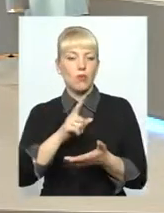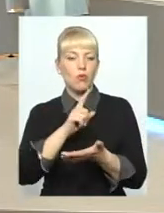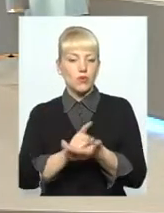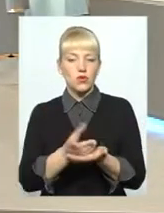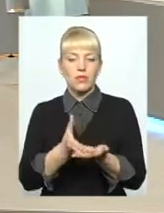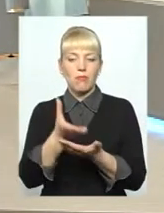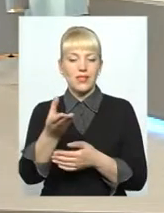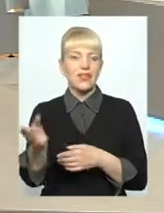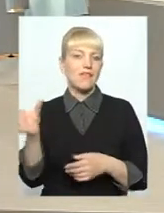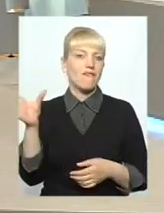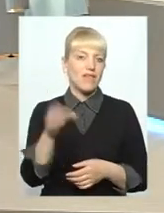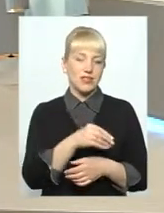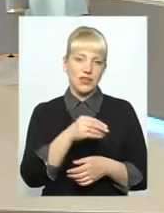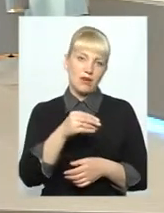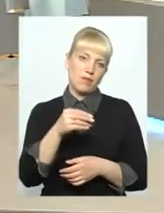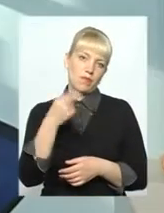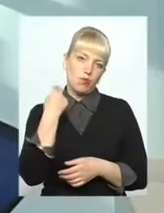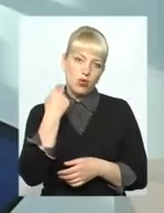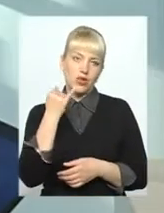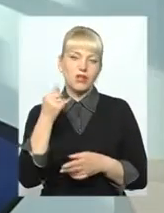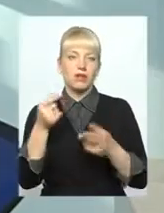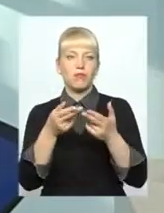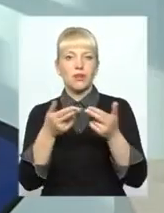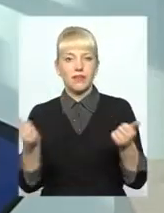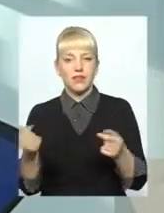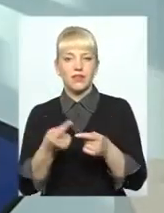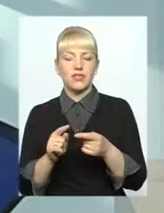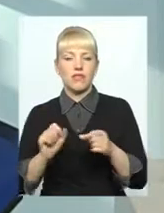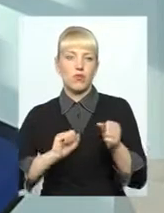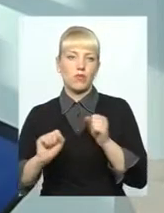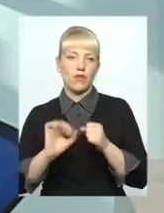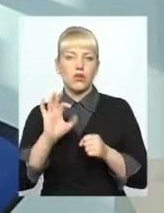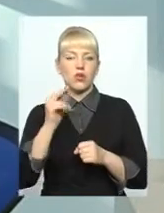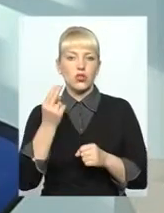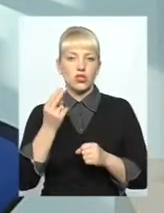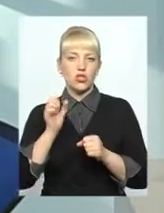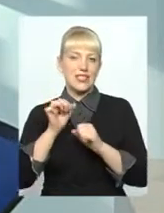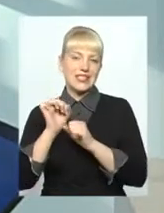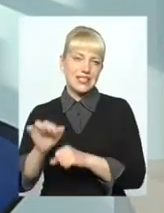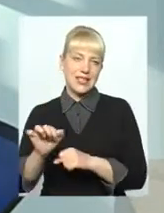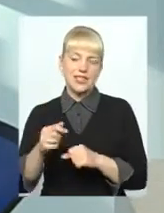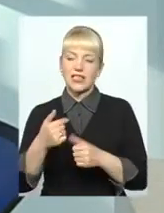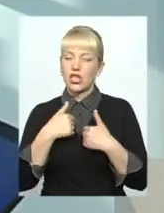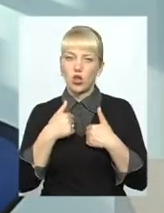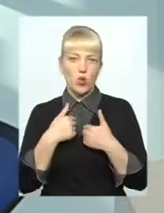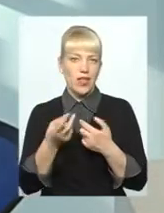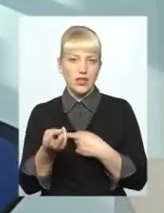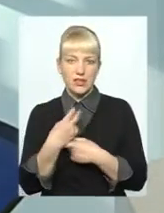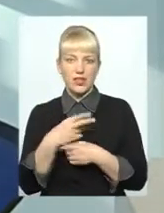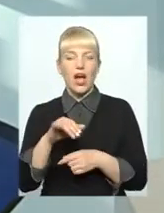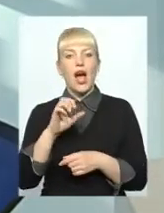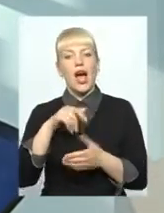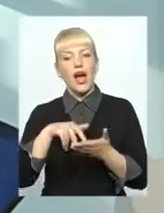Так. Чи можна упередити? І підтвердити це в управління соціального захисту. Не до нас іти, а в управління соціального